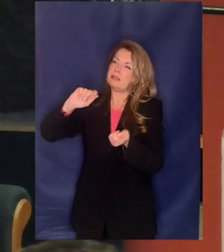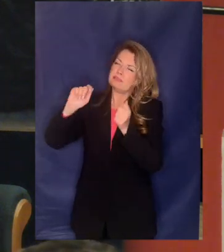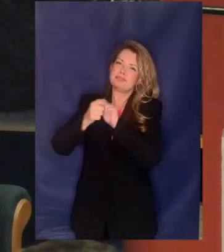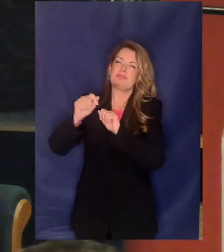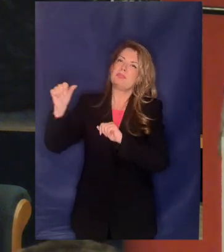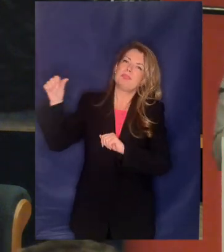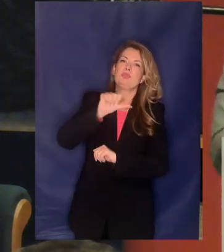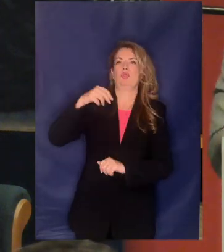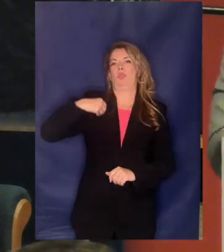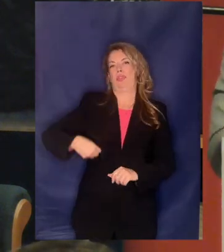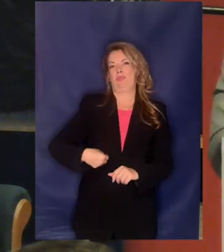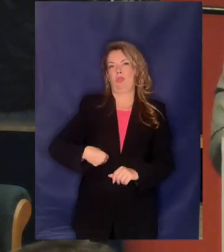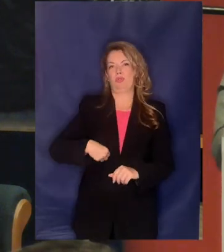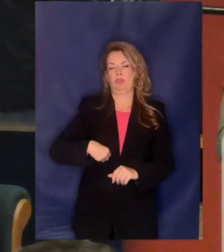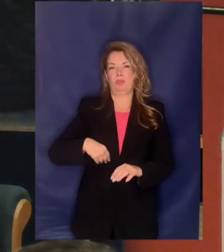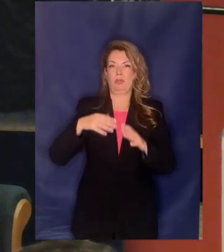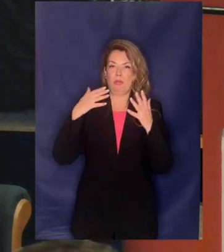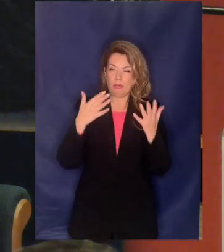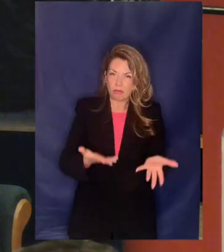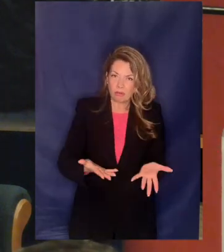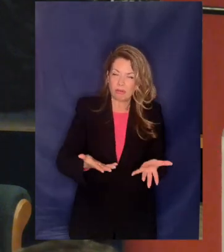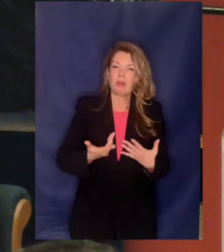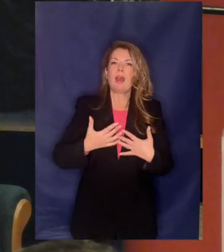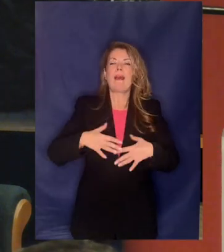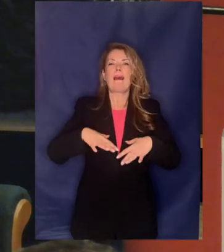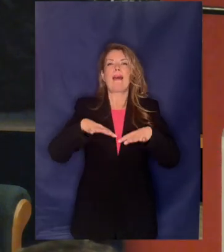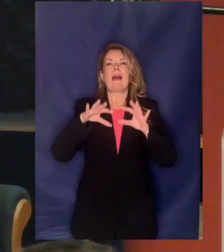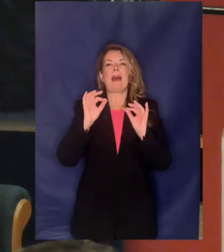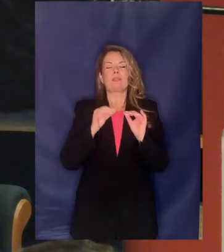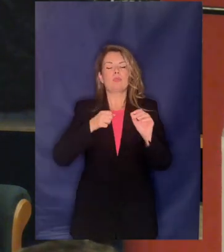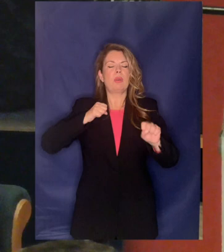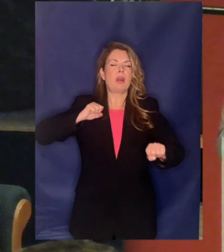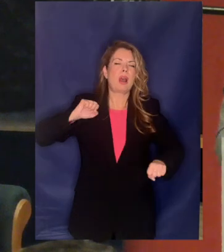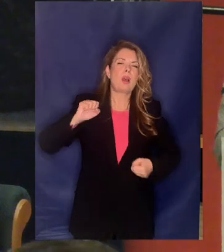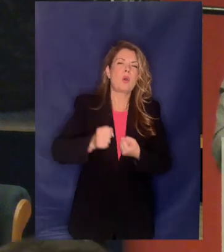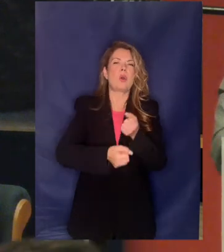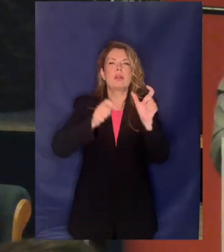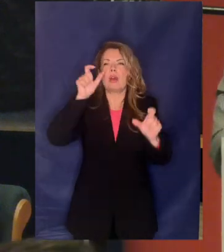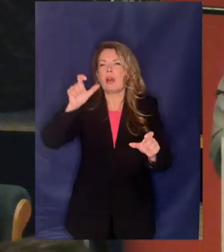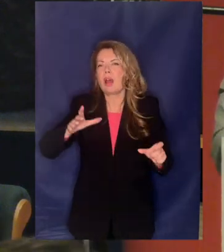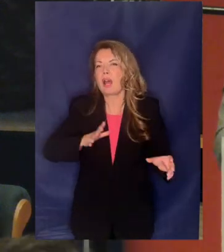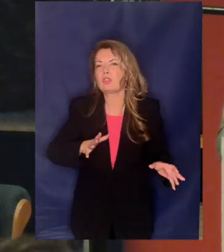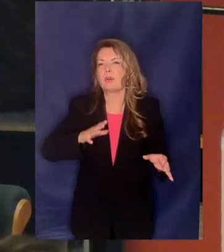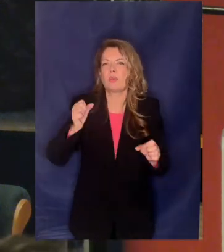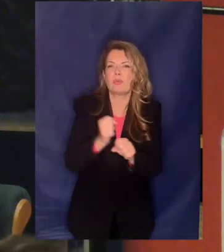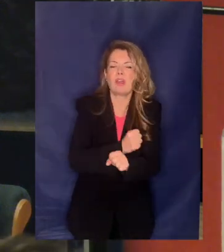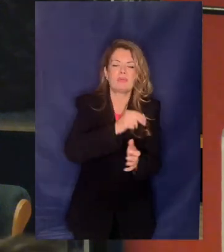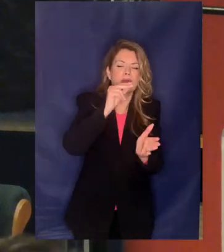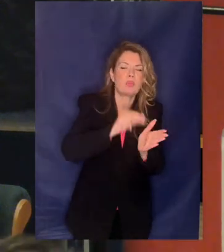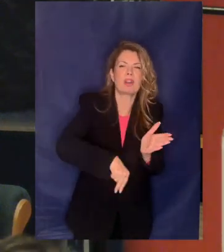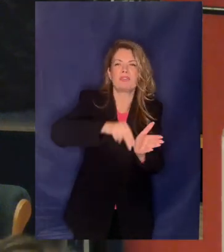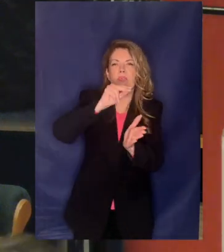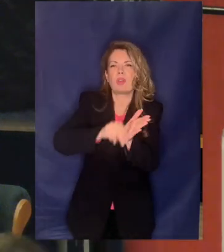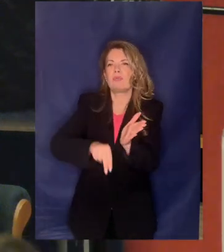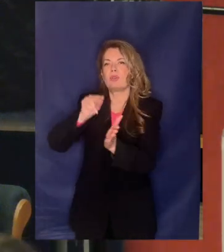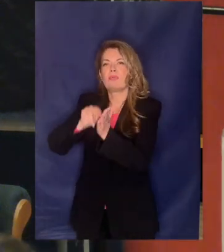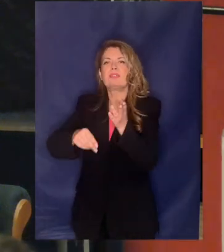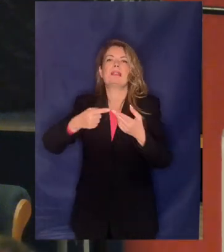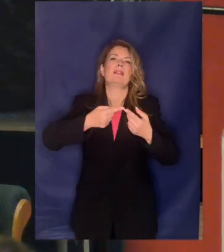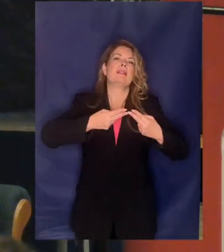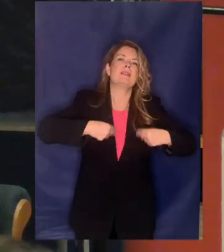Ομοσπονδίας Εργαζομένων και ξεκινούμε ένα τεράστιο αγώνα συλλογής υπογραφών από τα Δημοτικά Συμβούλια